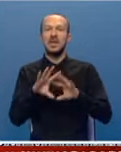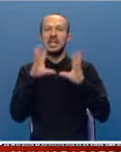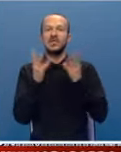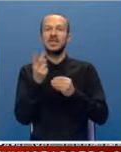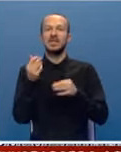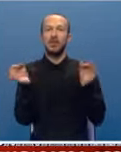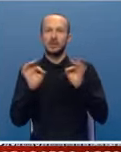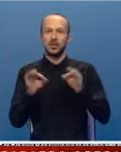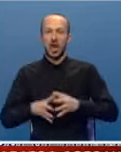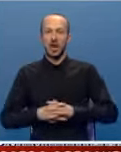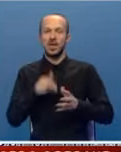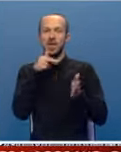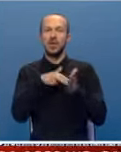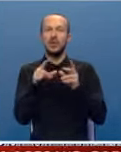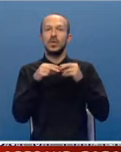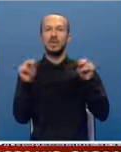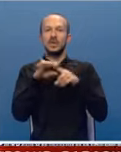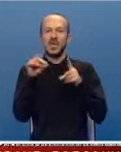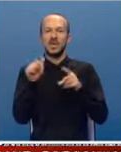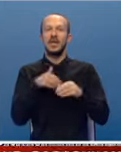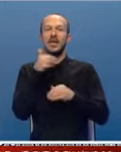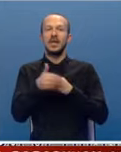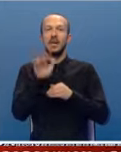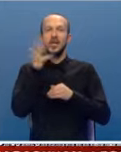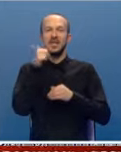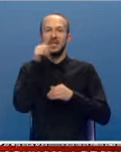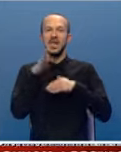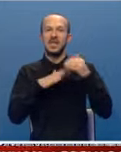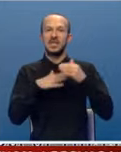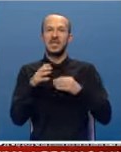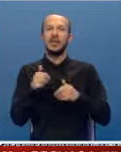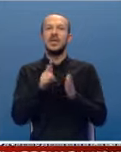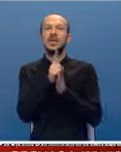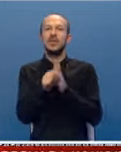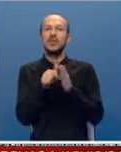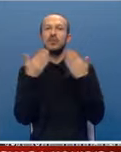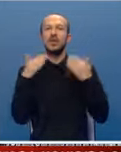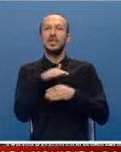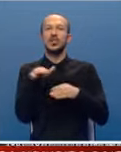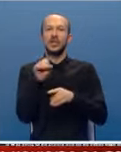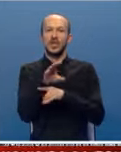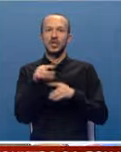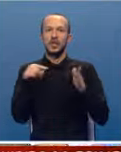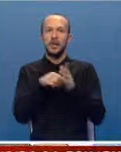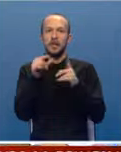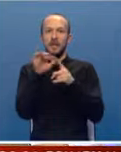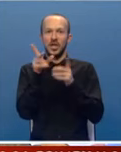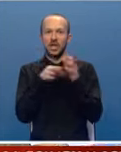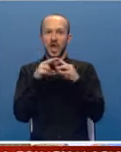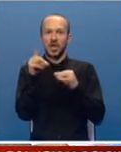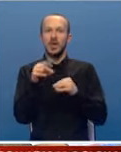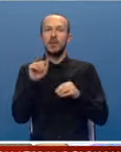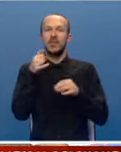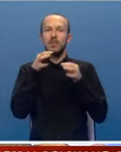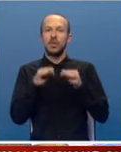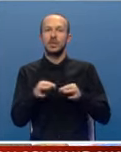sredstva obezbijeđena i da idemo u raspisivanje tendera kroz narednih 15 dana za izgradnju savremenog i modernog dječjeg vrtića u naselju Pećani. Prema prvim